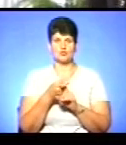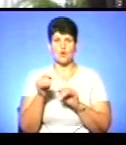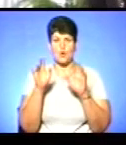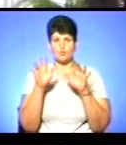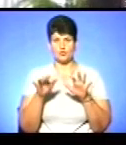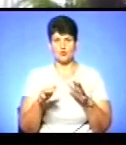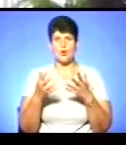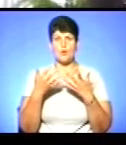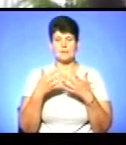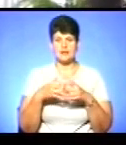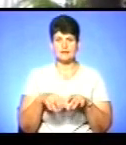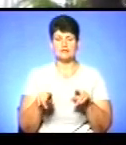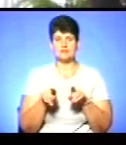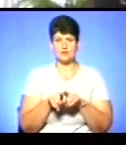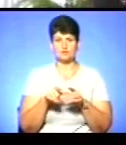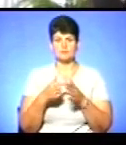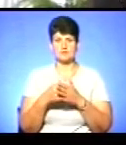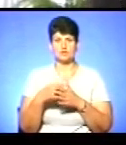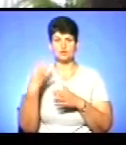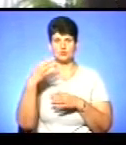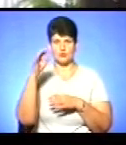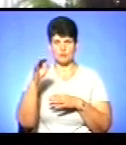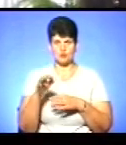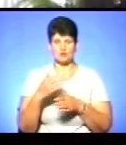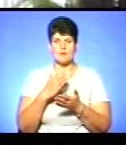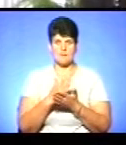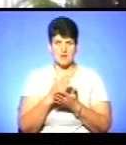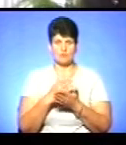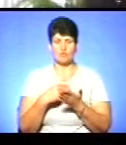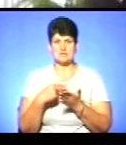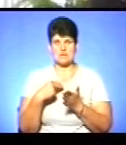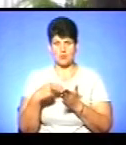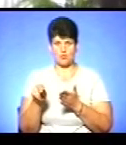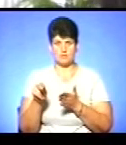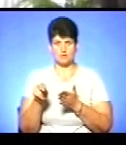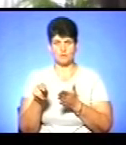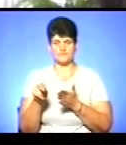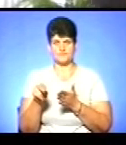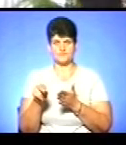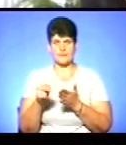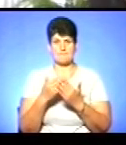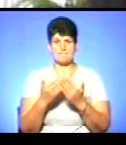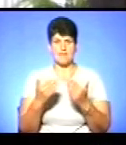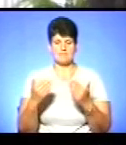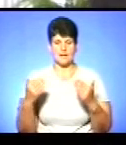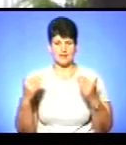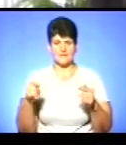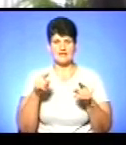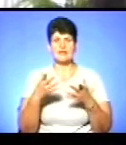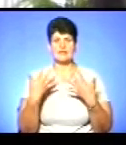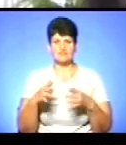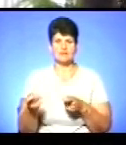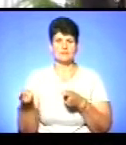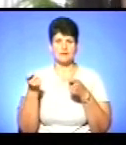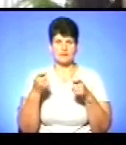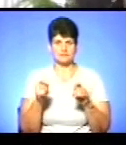обладнання, також близько 40% ми маємо закуплено меблів, тобто ті, які доставлені вже у